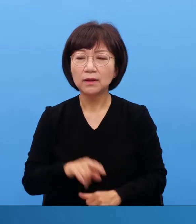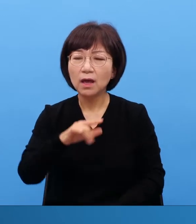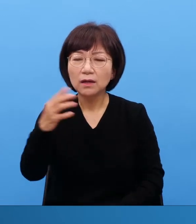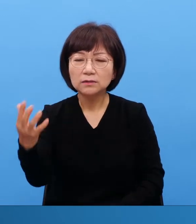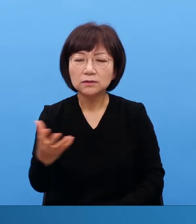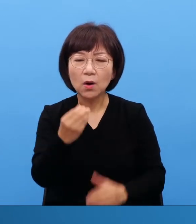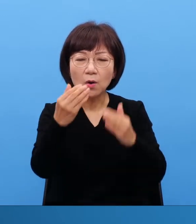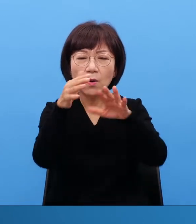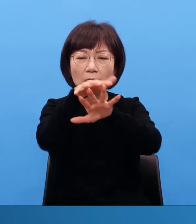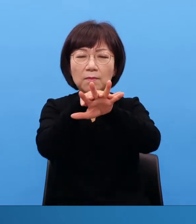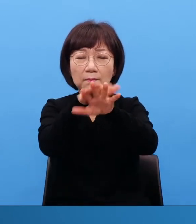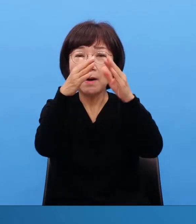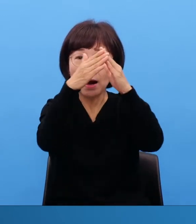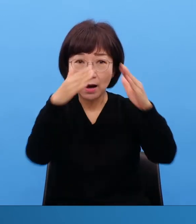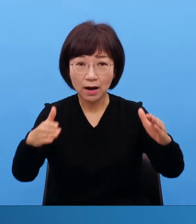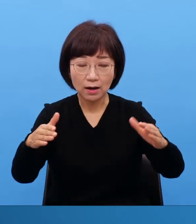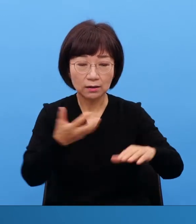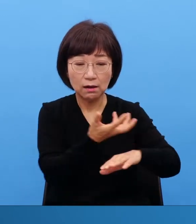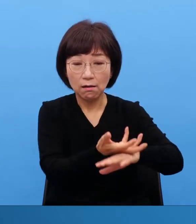만들어야돼요